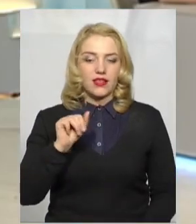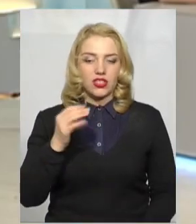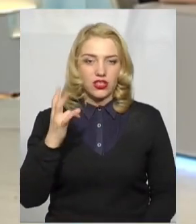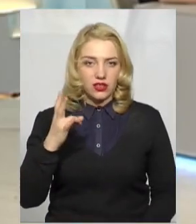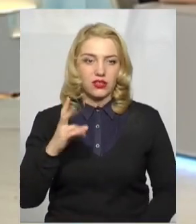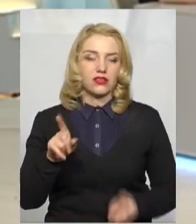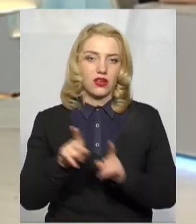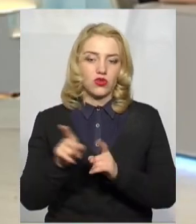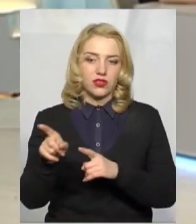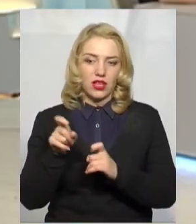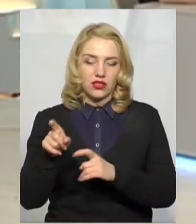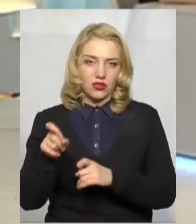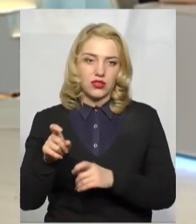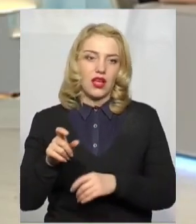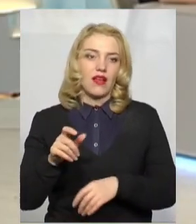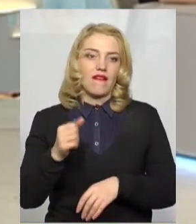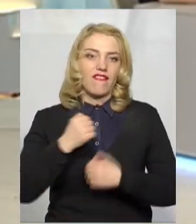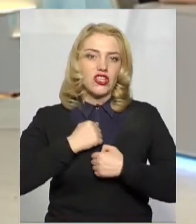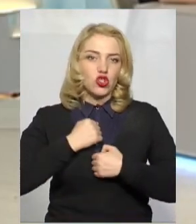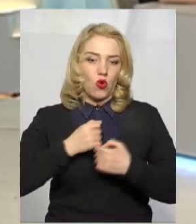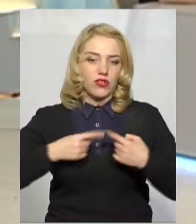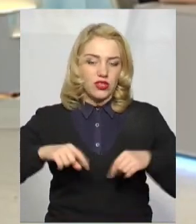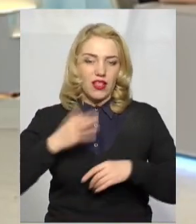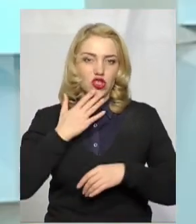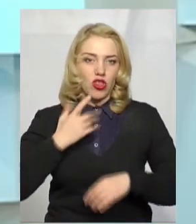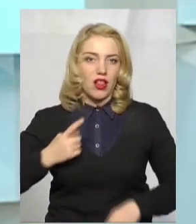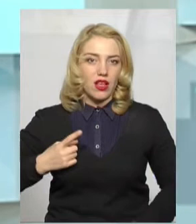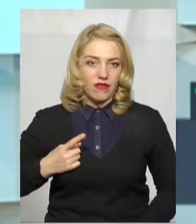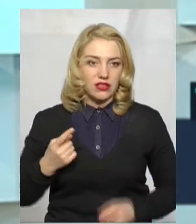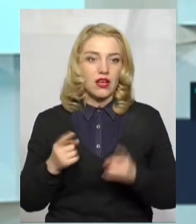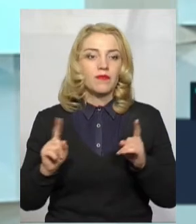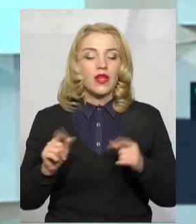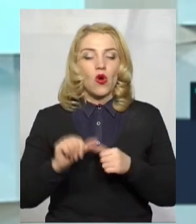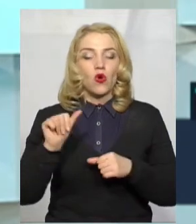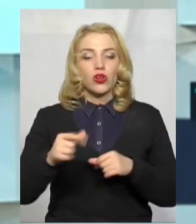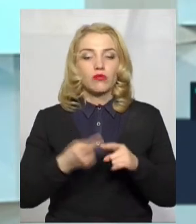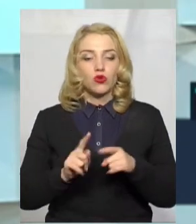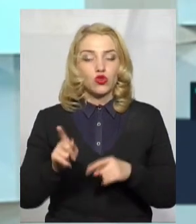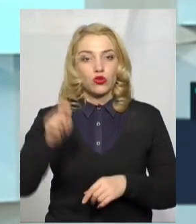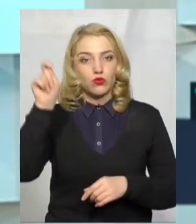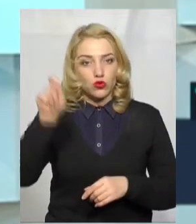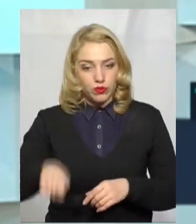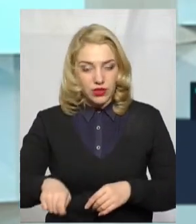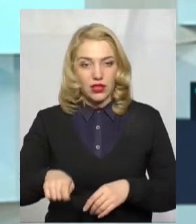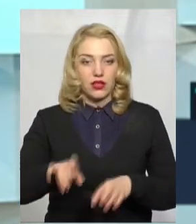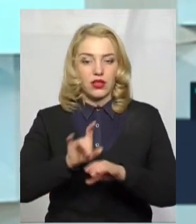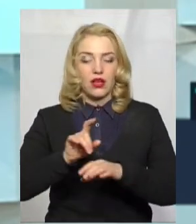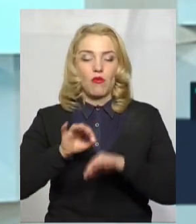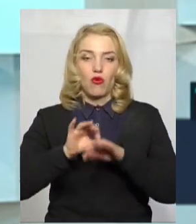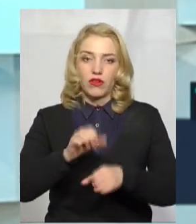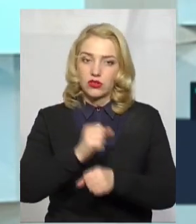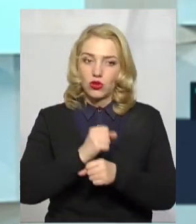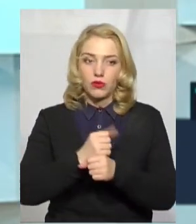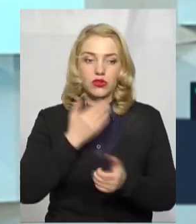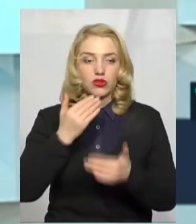задіюються військова частина Нацгвардії. Крім того, що зупинити, провести роботу, розпитати